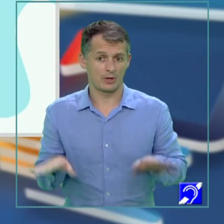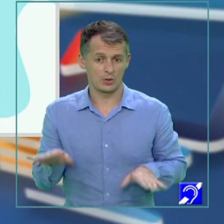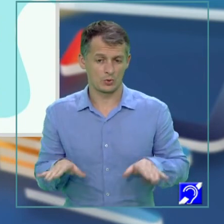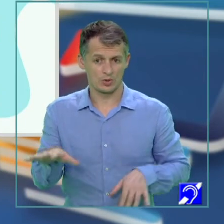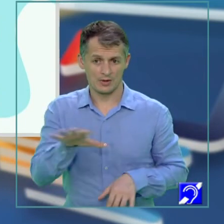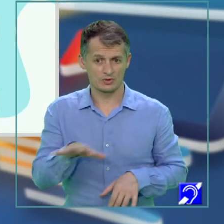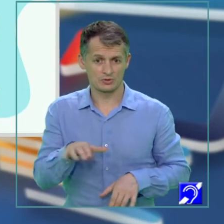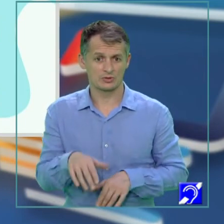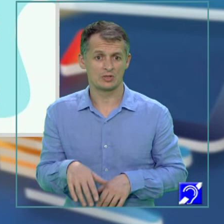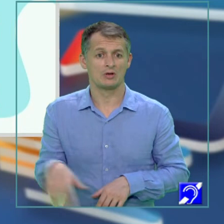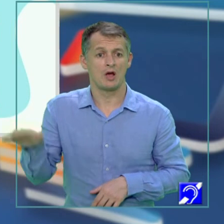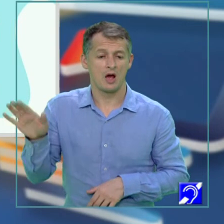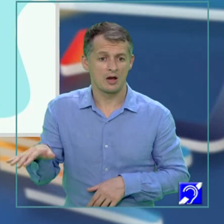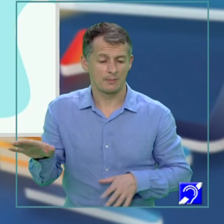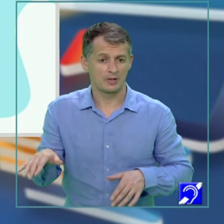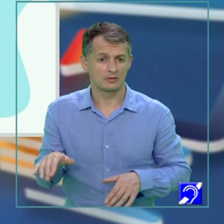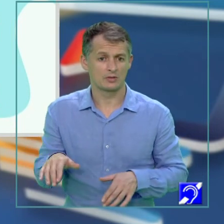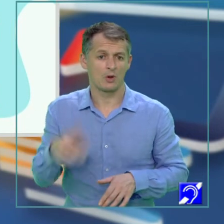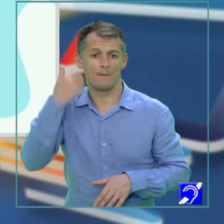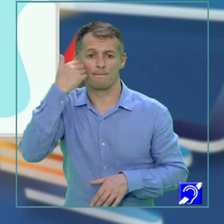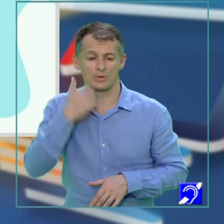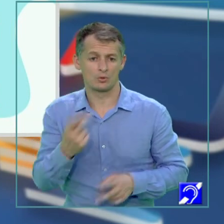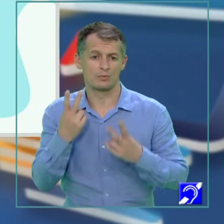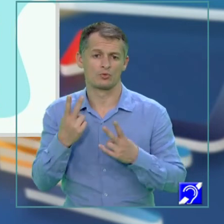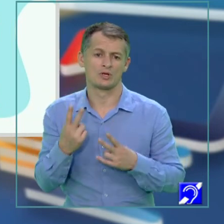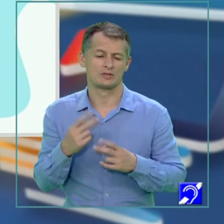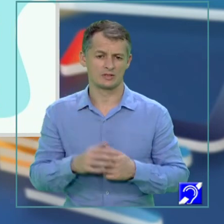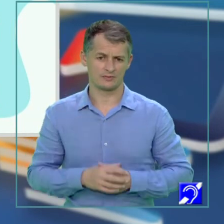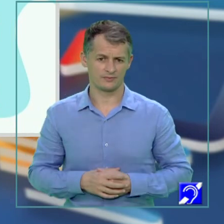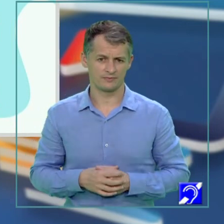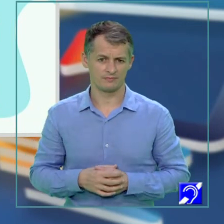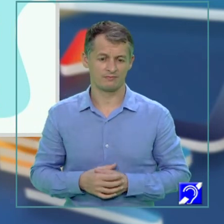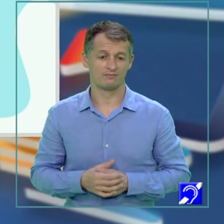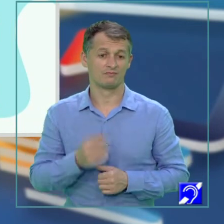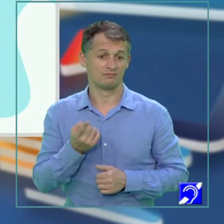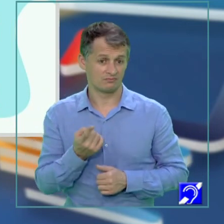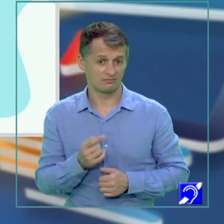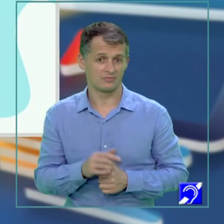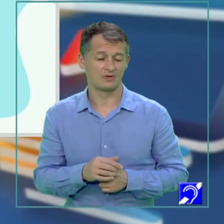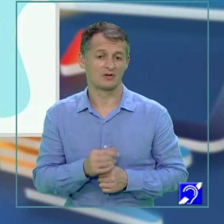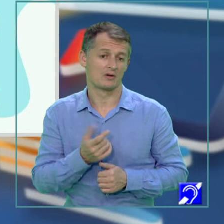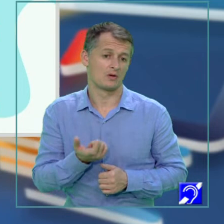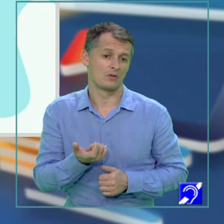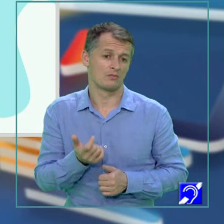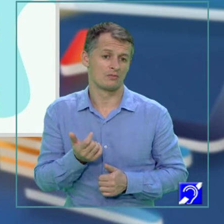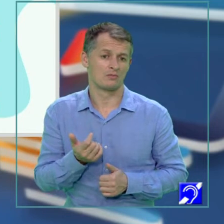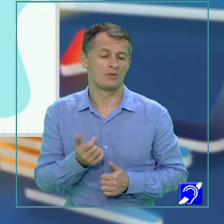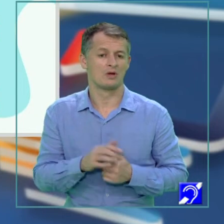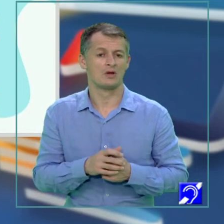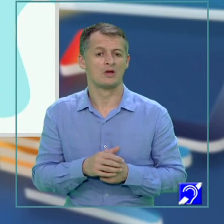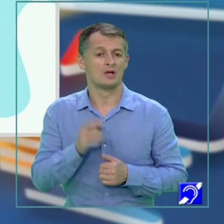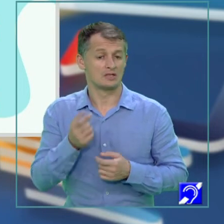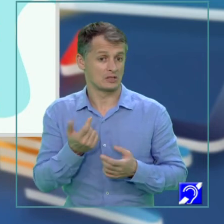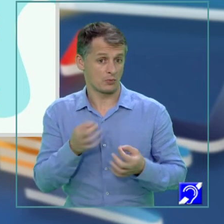aripile și-au pierdut funcția de bază. Un alt răspuns, ca urmare a adaptării pinguinilor la mediu, aripile sunt